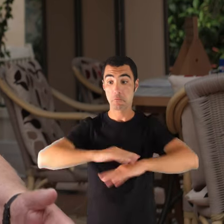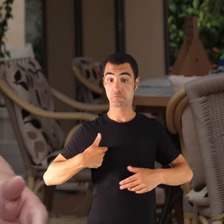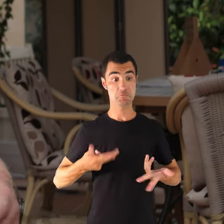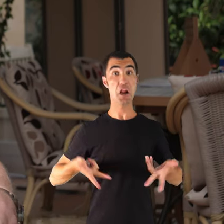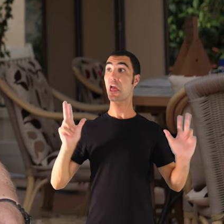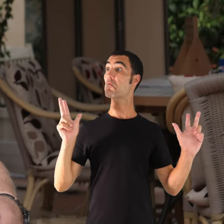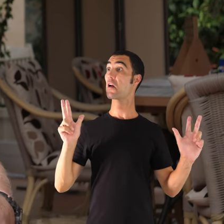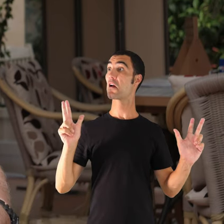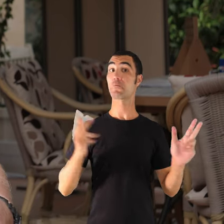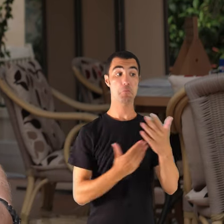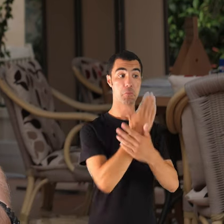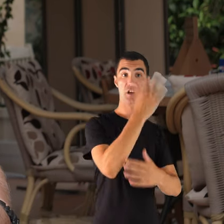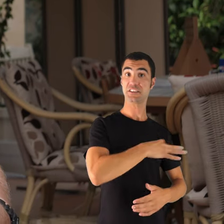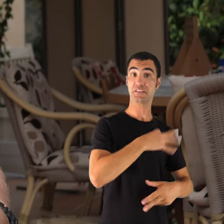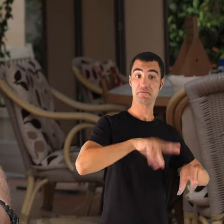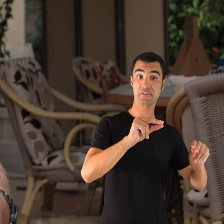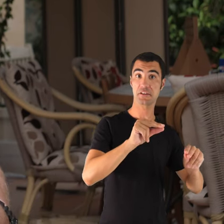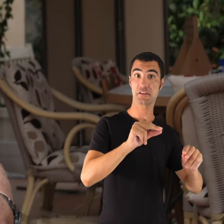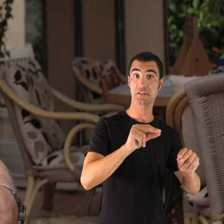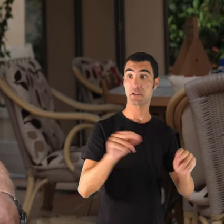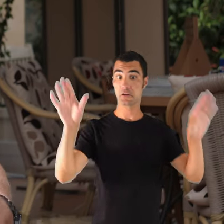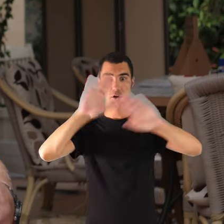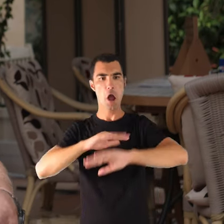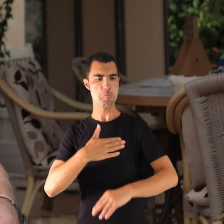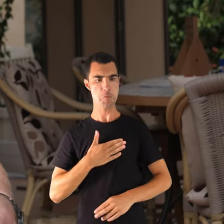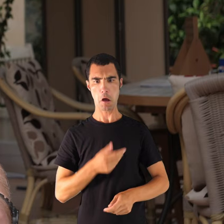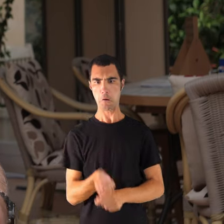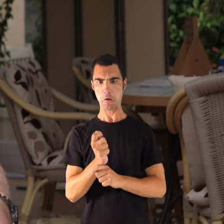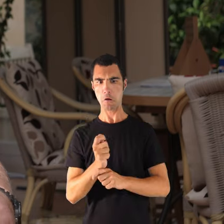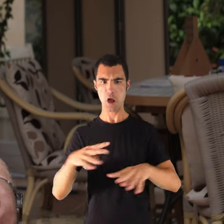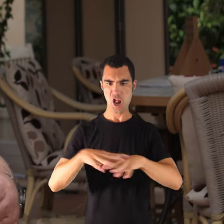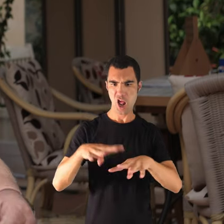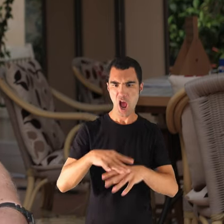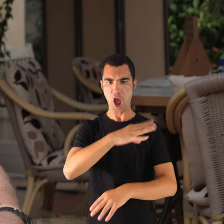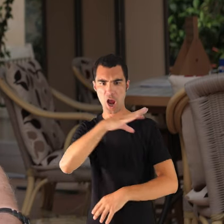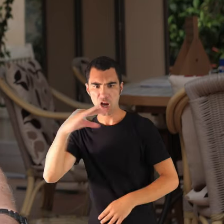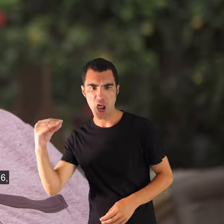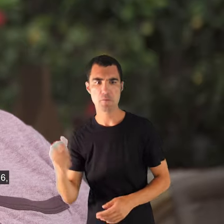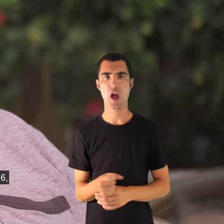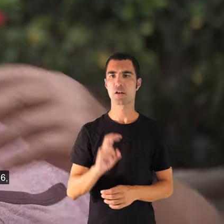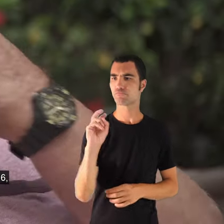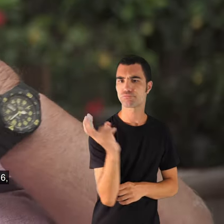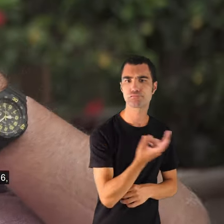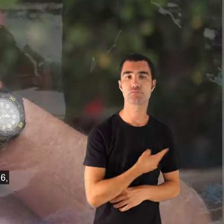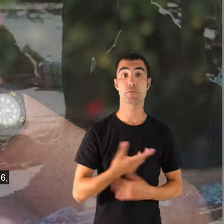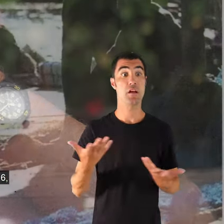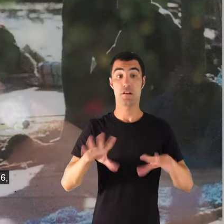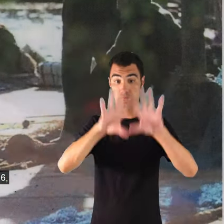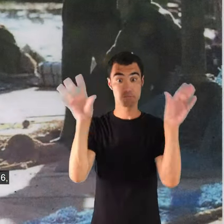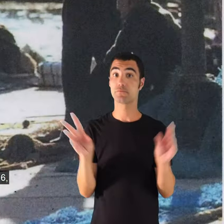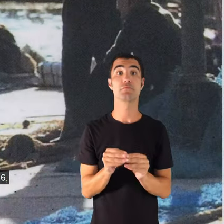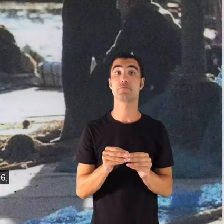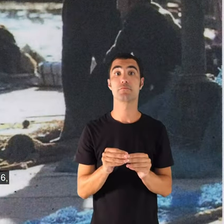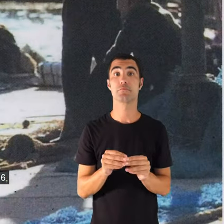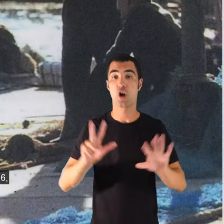estaven libres, agafaven el seu propi barc o lleut i s'anaven i per s'apornar a pescar calamar de farol, o que sa qüestió que ells anaven